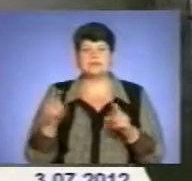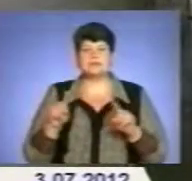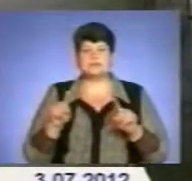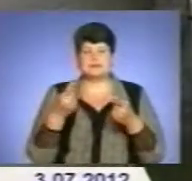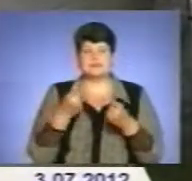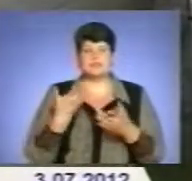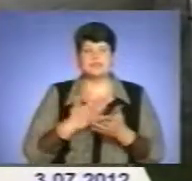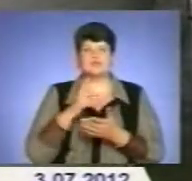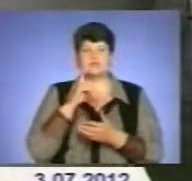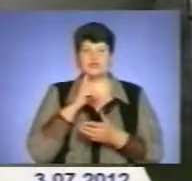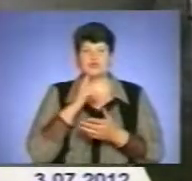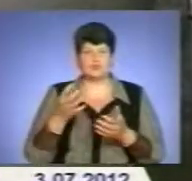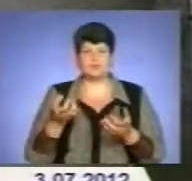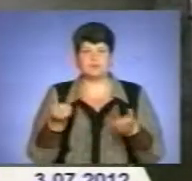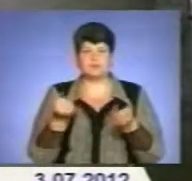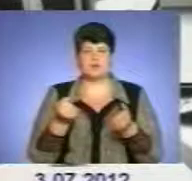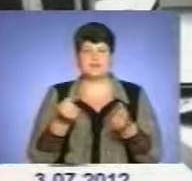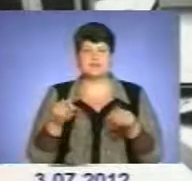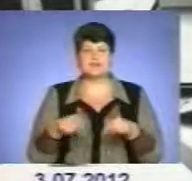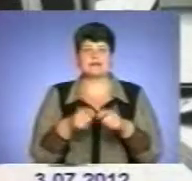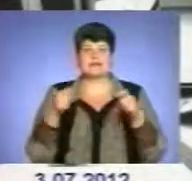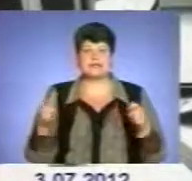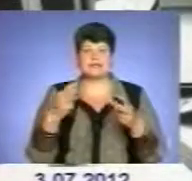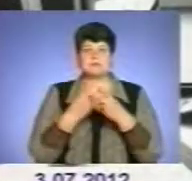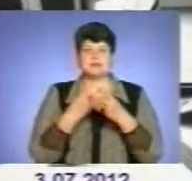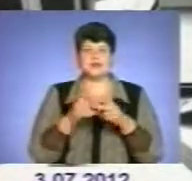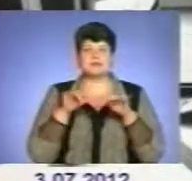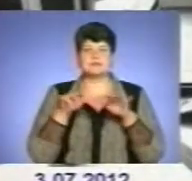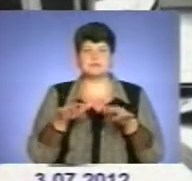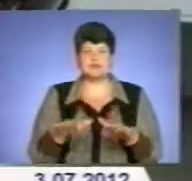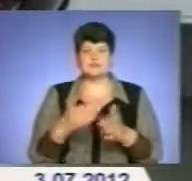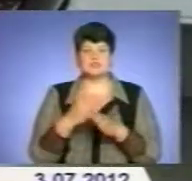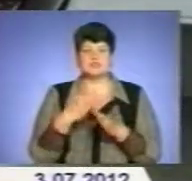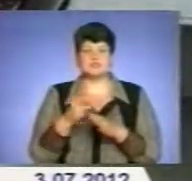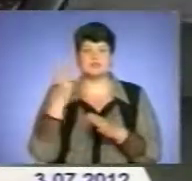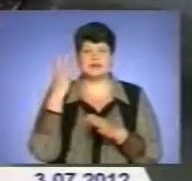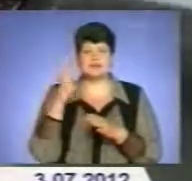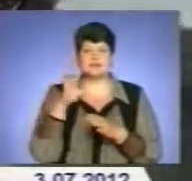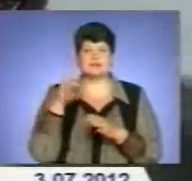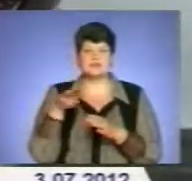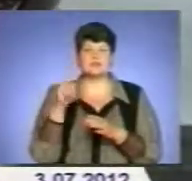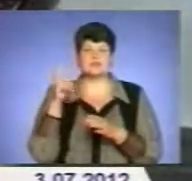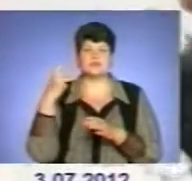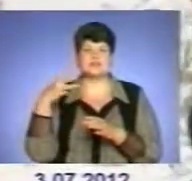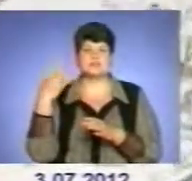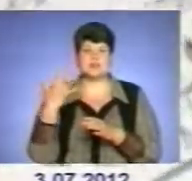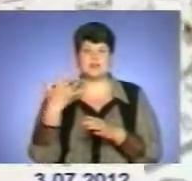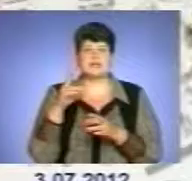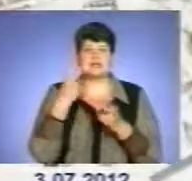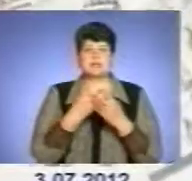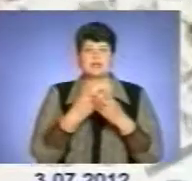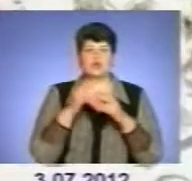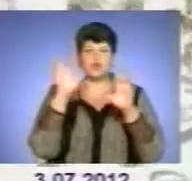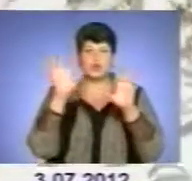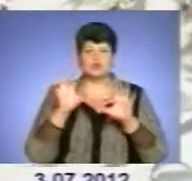тимчасового тримання. Проти них порушені кримінальні справи за частиною 3 статті 185 Кримінального кодексу України. Отож, реальним може